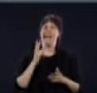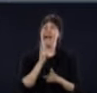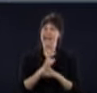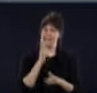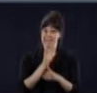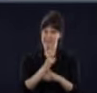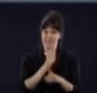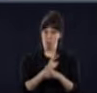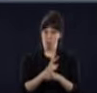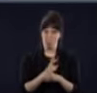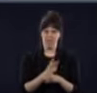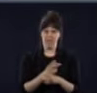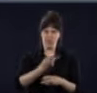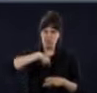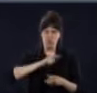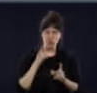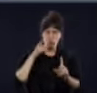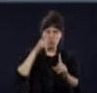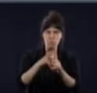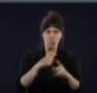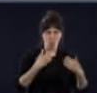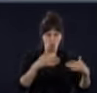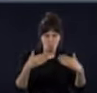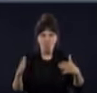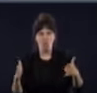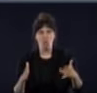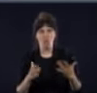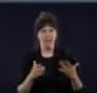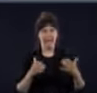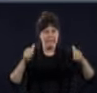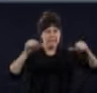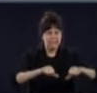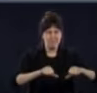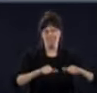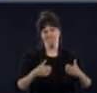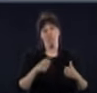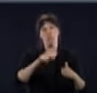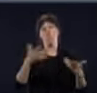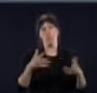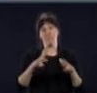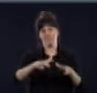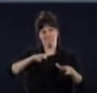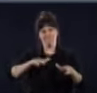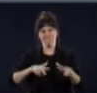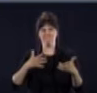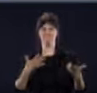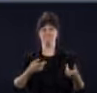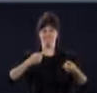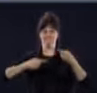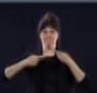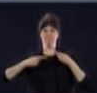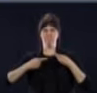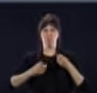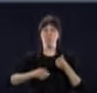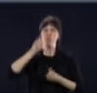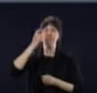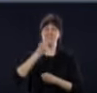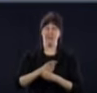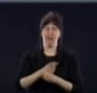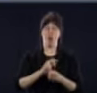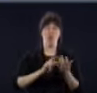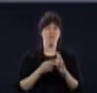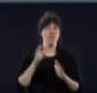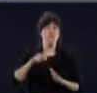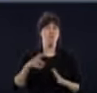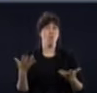rebrousser chemin, repousser des réouvertures, puis changer d'idée sur certains aspects, il faut maintenir des consignes de distanciation, d'hygiène,